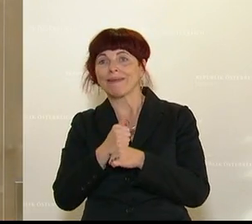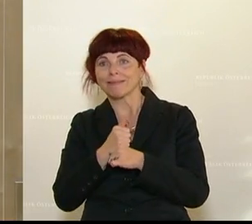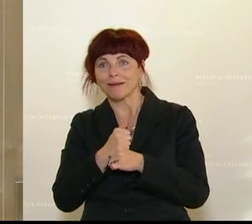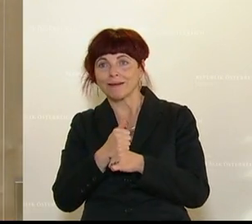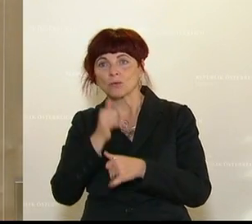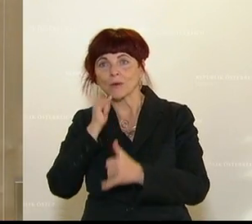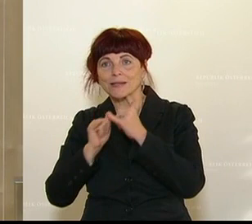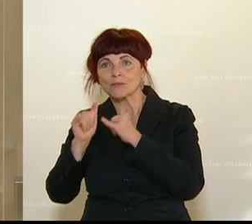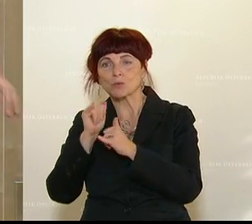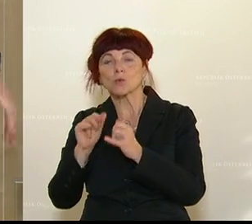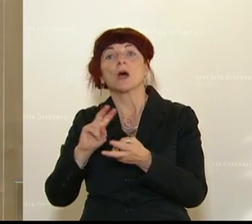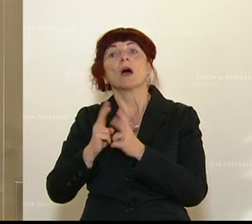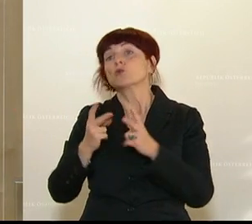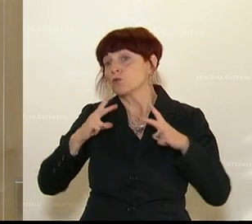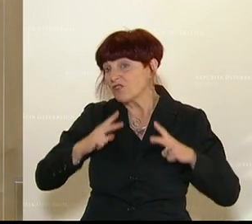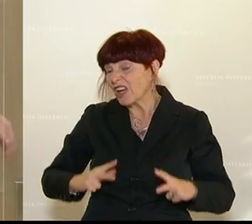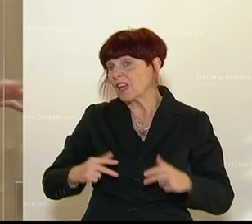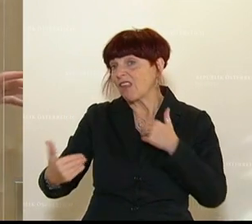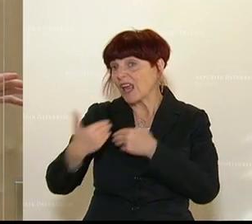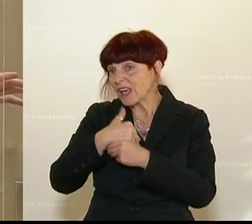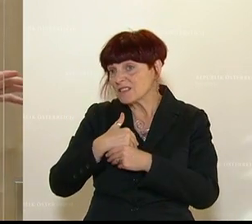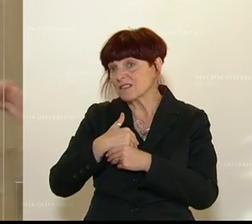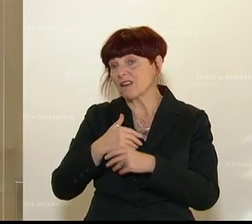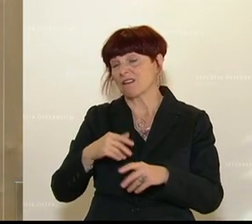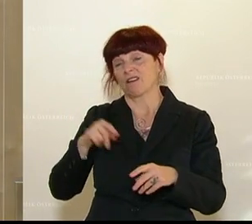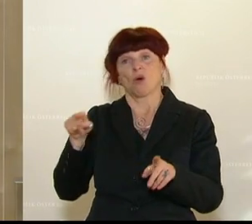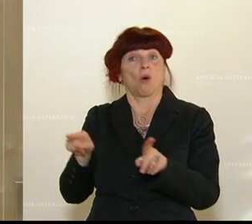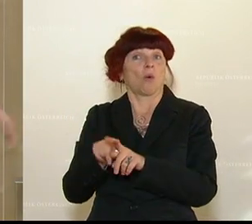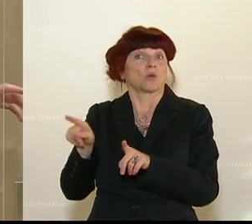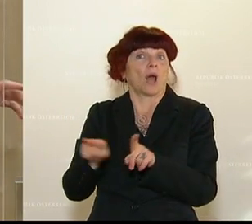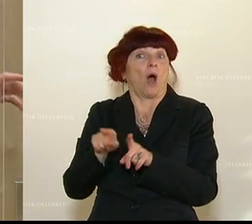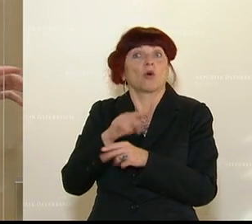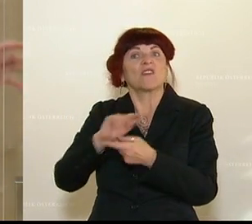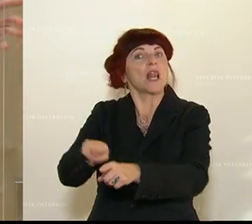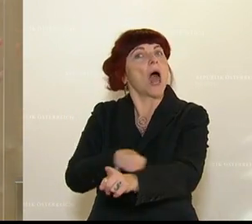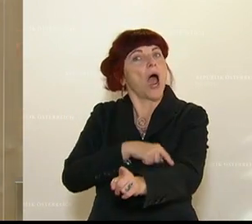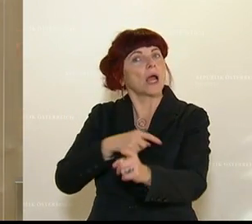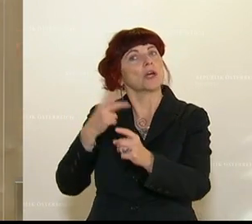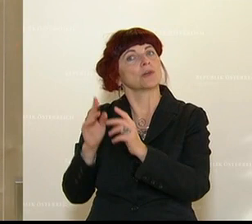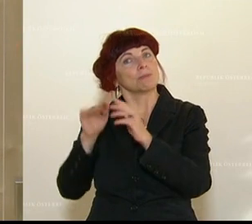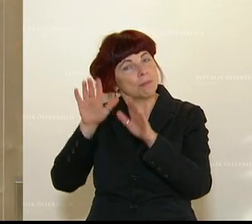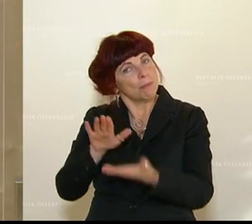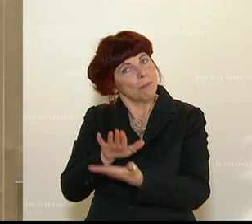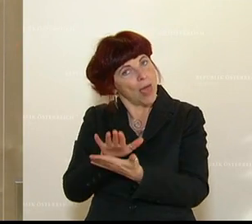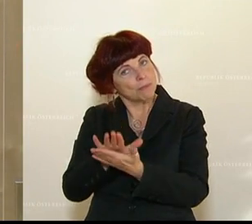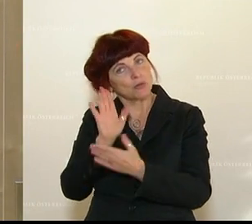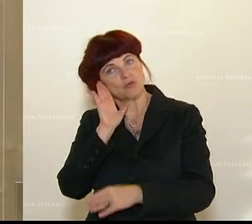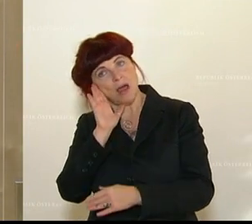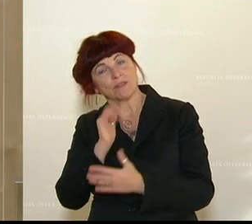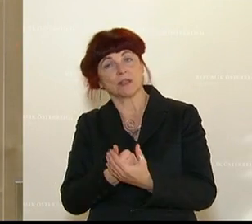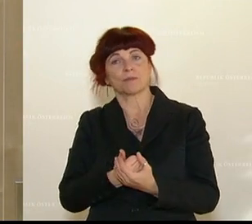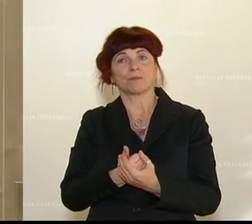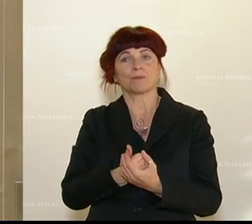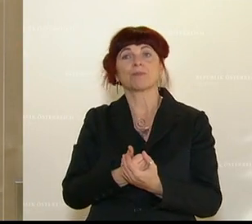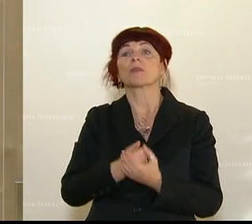Wie lange sind unsere Gäste hier? so weiter. Aber weil jetzt die Zeit abläuft, ich sage, nützen wir die Zeit, den Tourismus